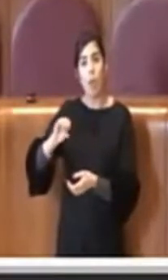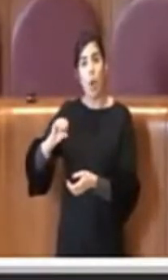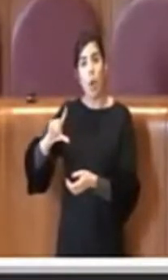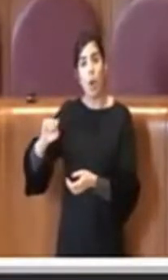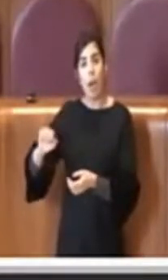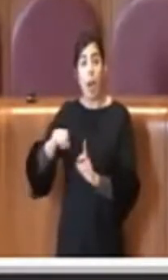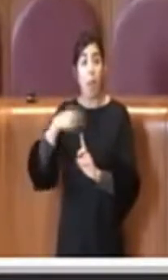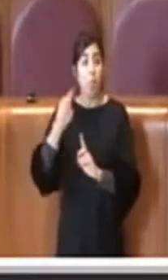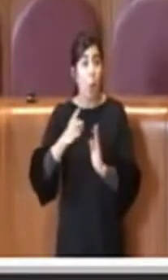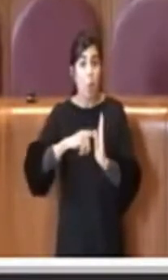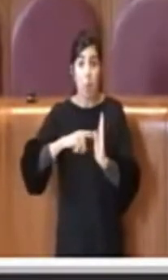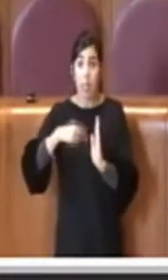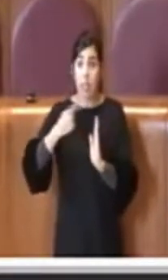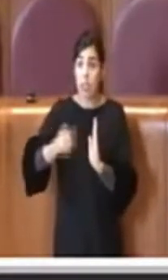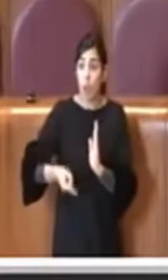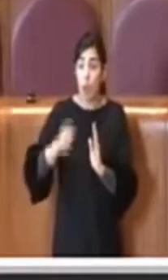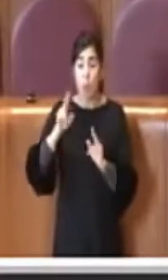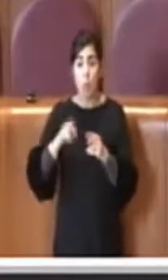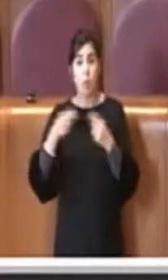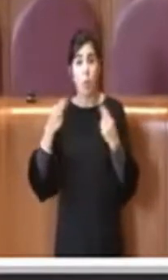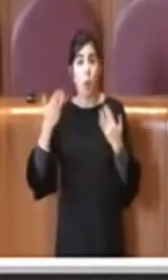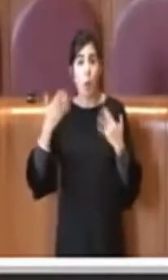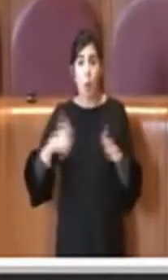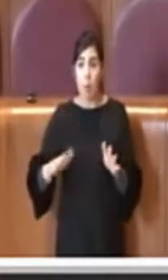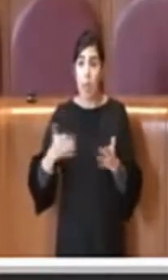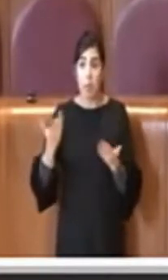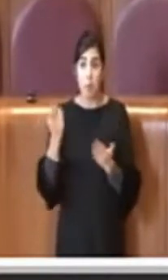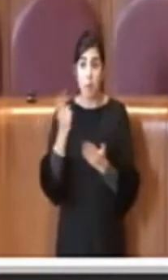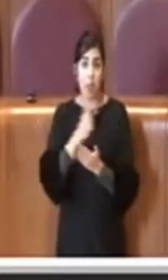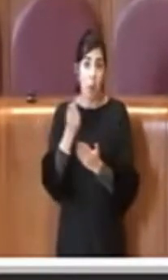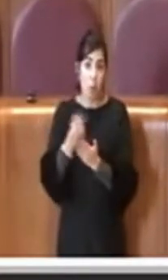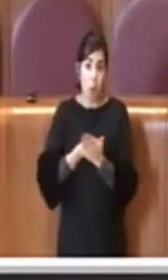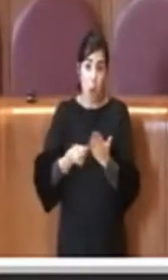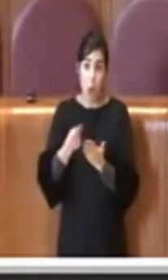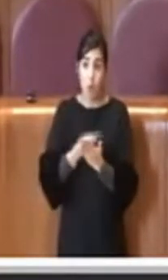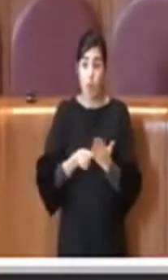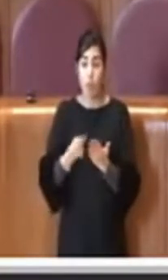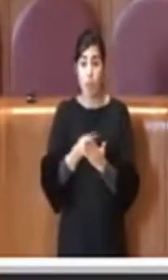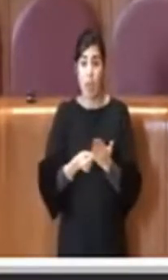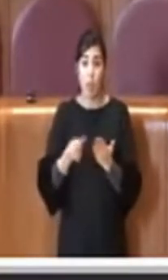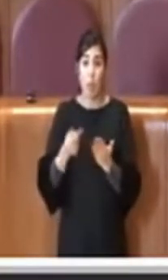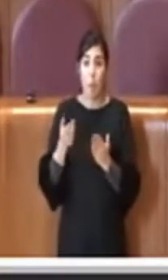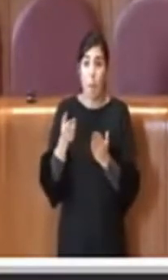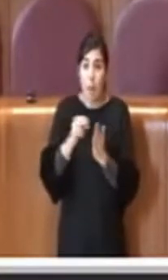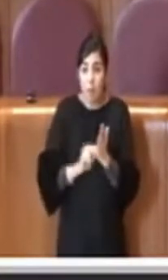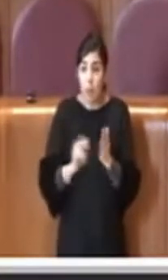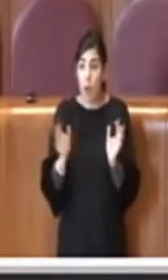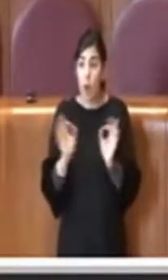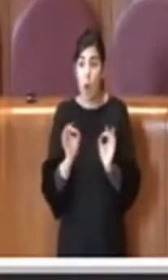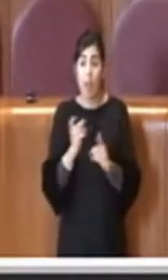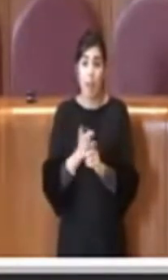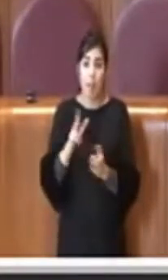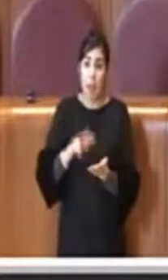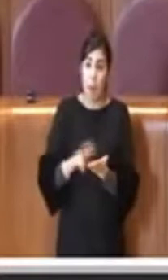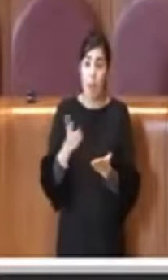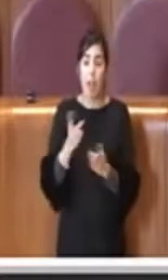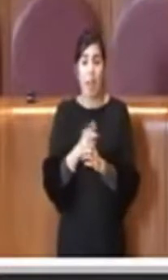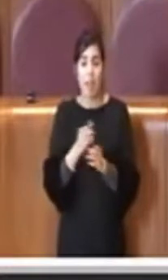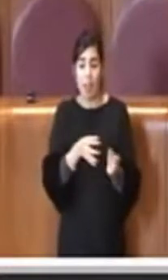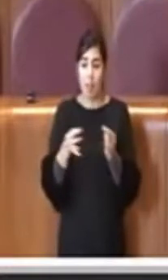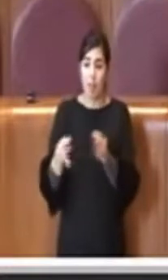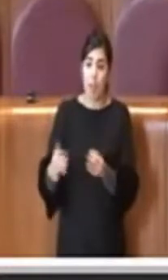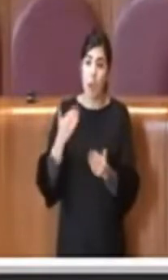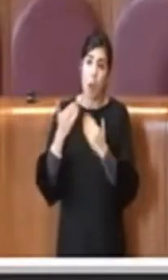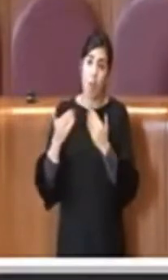mesi dopo che in realtà un progetto ancora deve essere elaborato, deve essere approvato, deve passare appunto in conferenze di servizi.